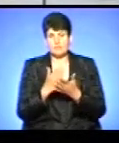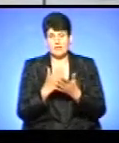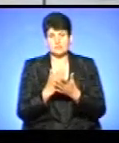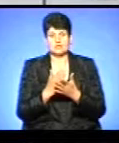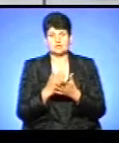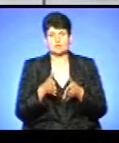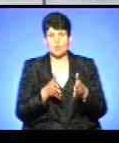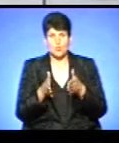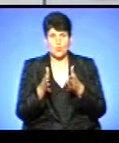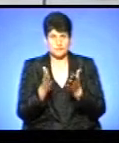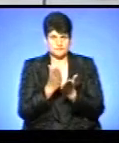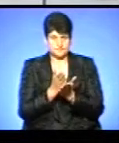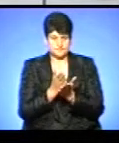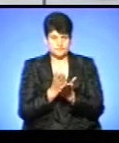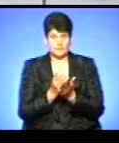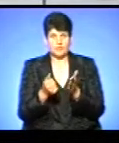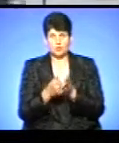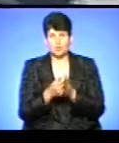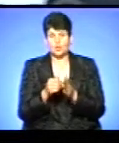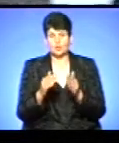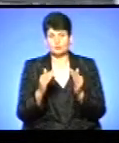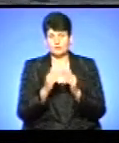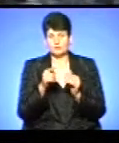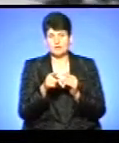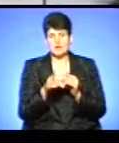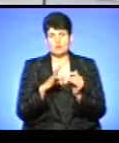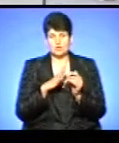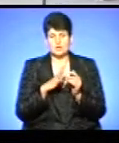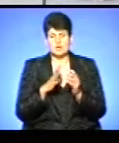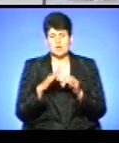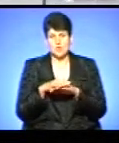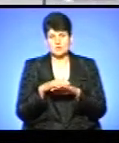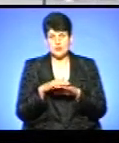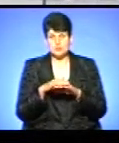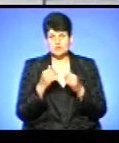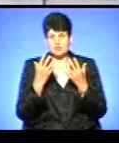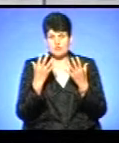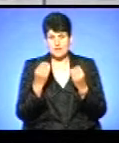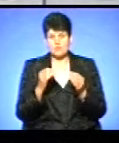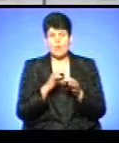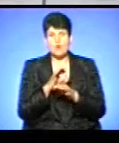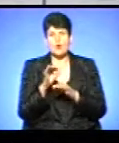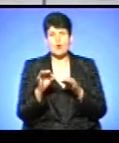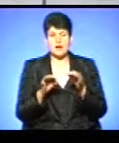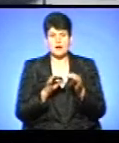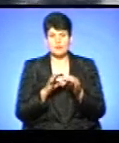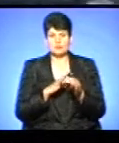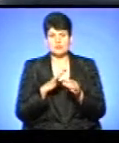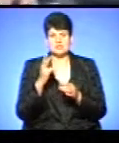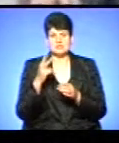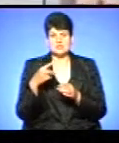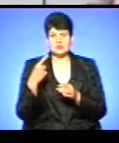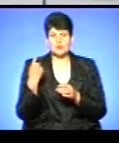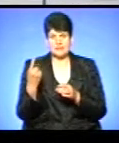дороги до будинку. Вона розрахована була на сьогоднішній день по проєктній документації на 21